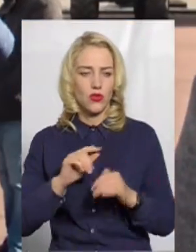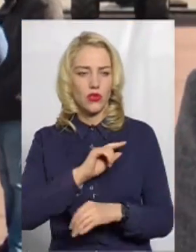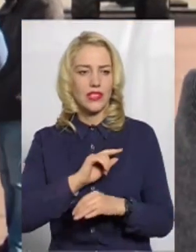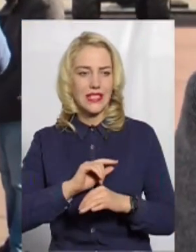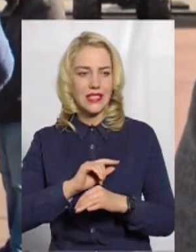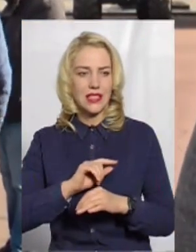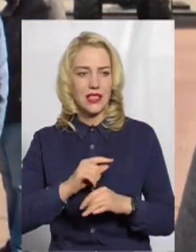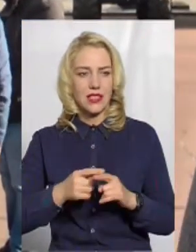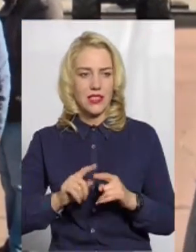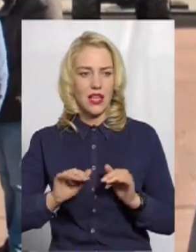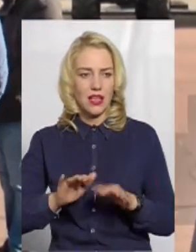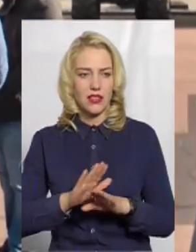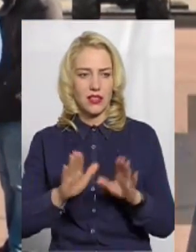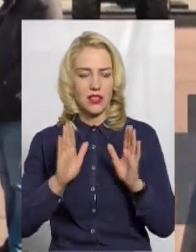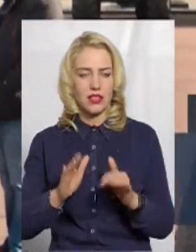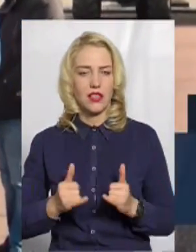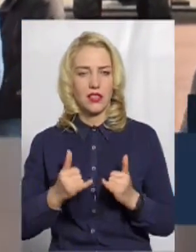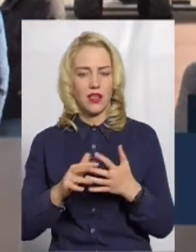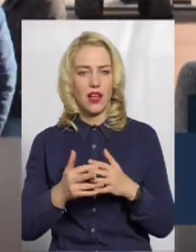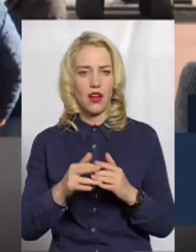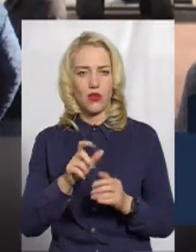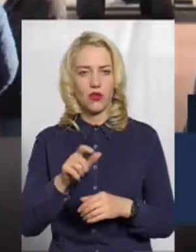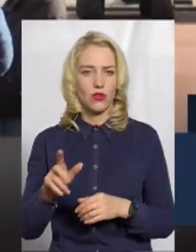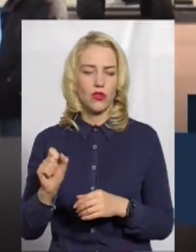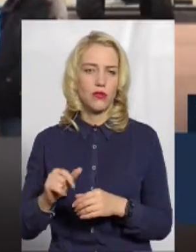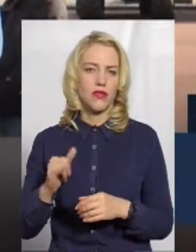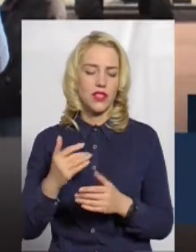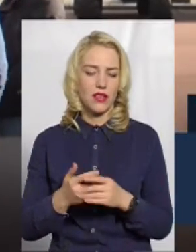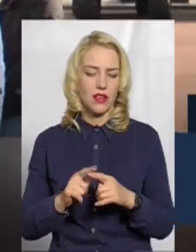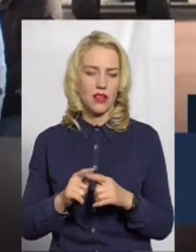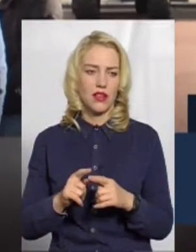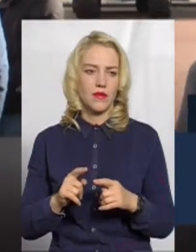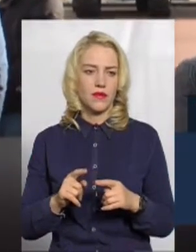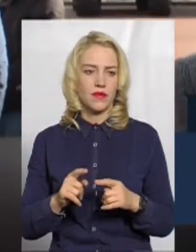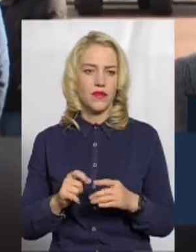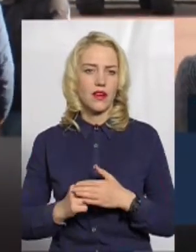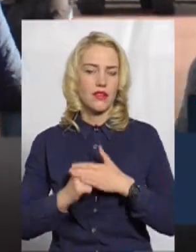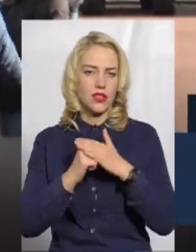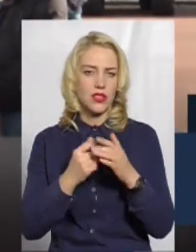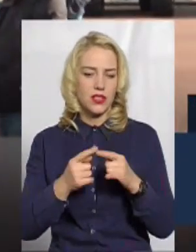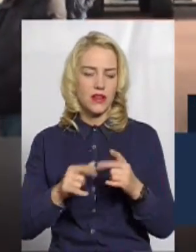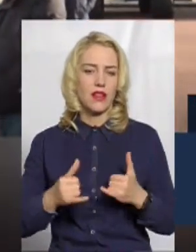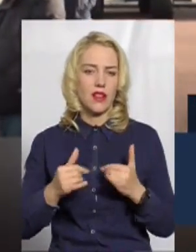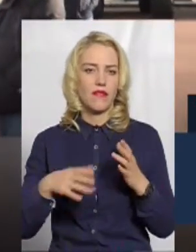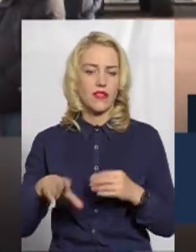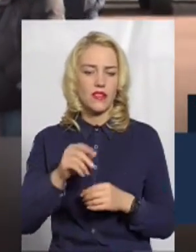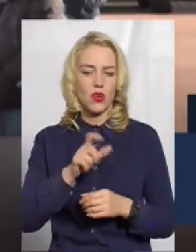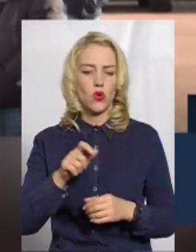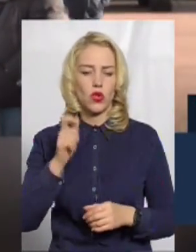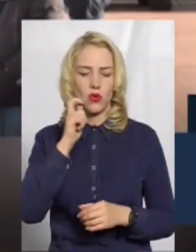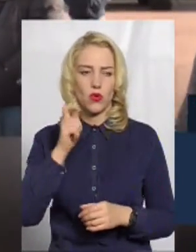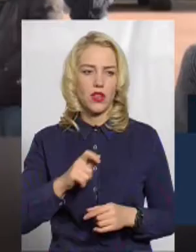«Це акція не тільки для агрономів, ми просто рушуємо цієї акції. Це і для всіх людей України, громадян.